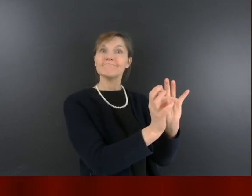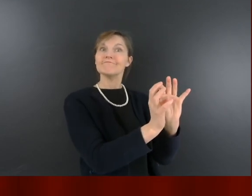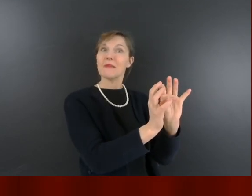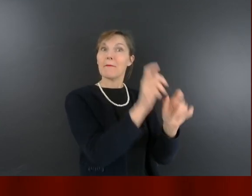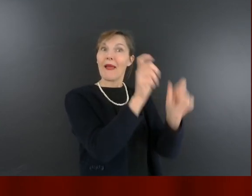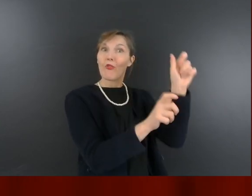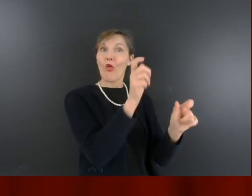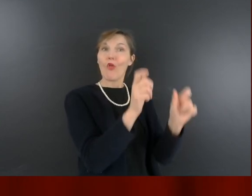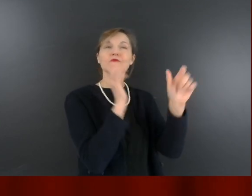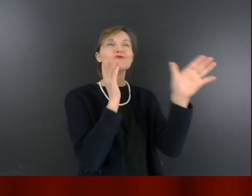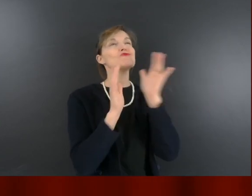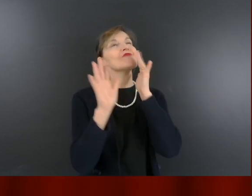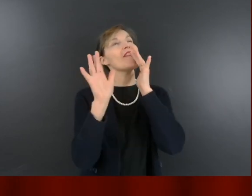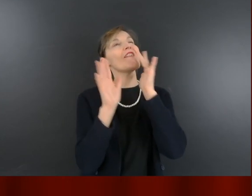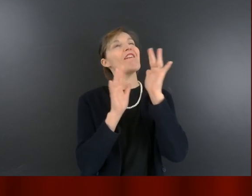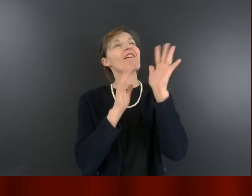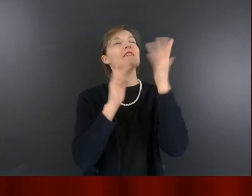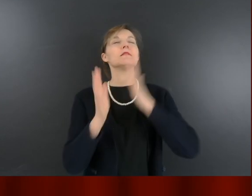chantaient.